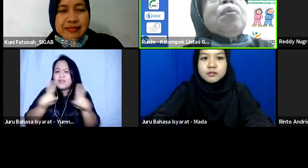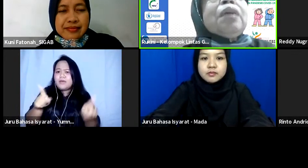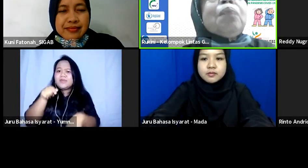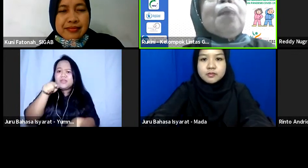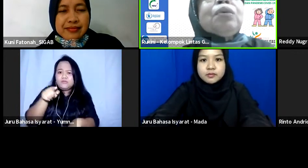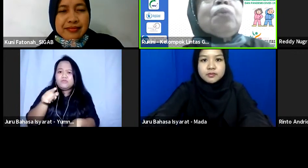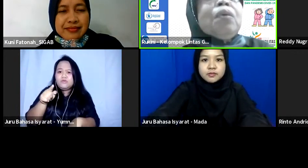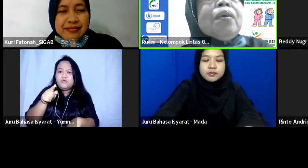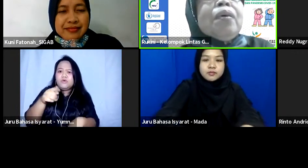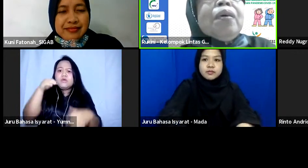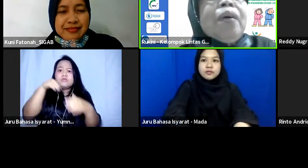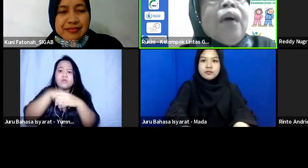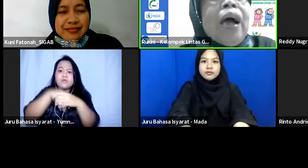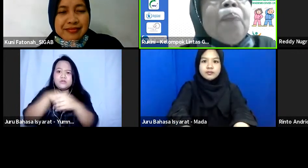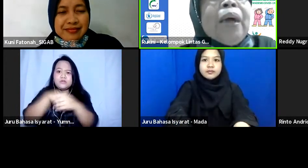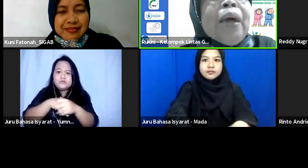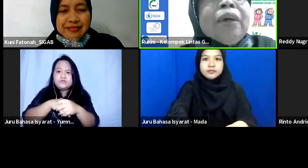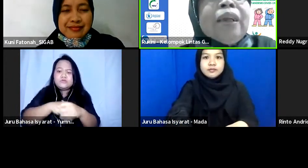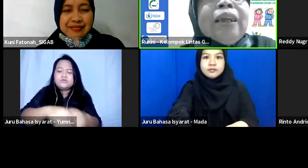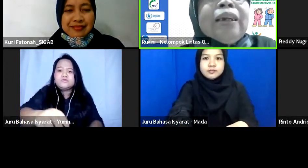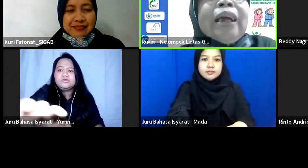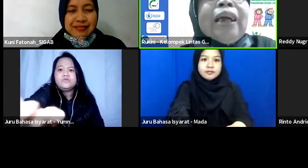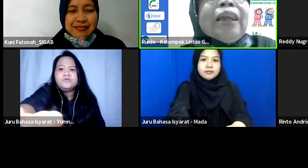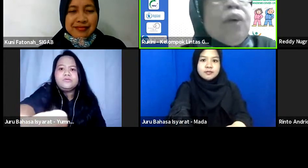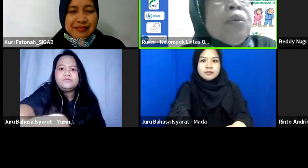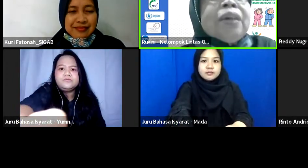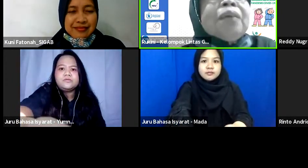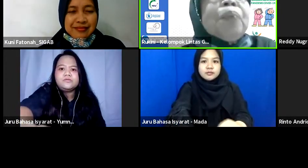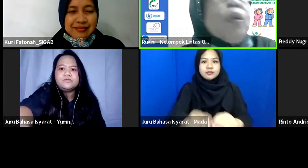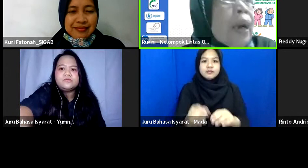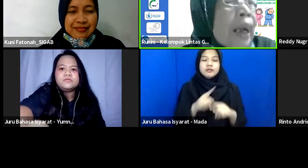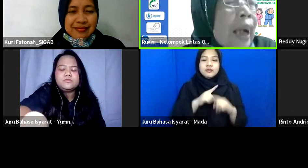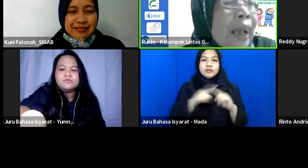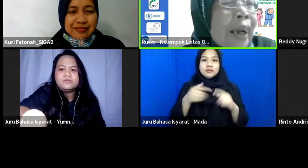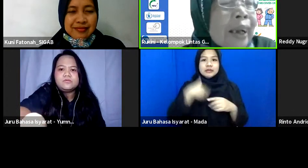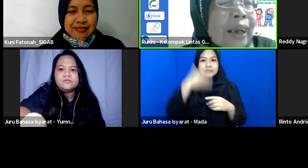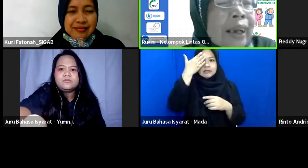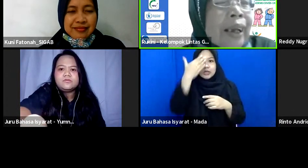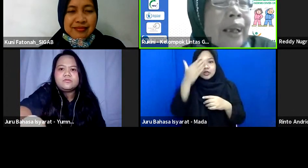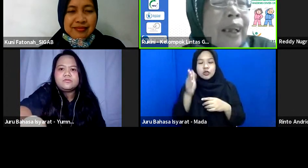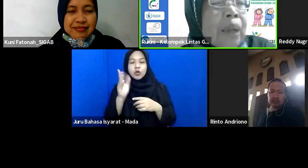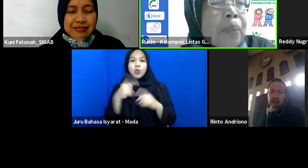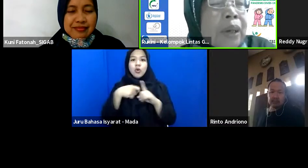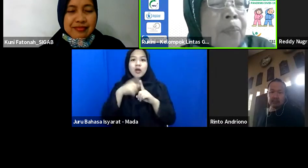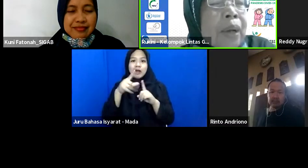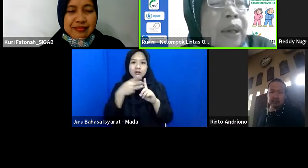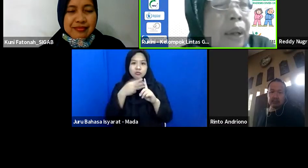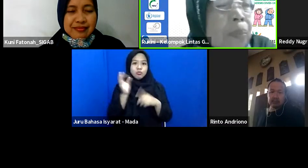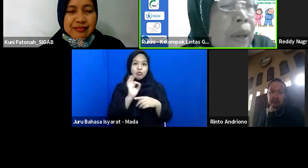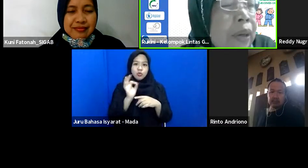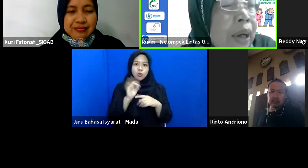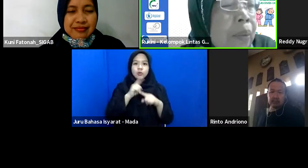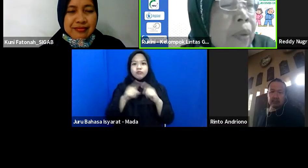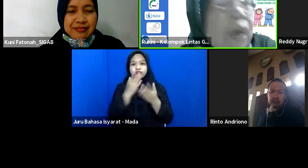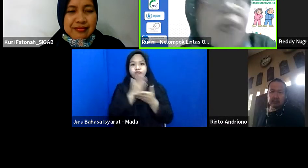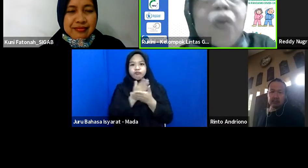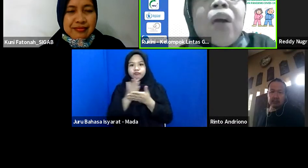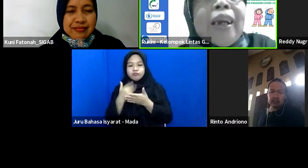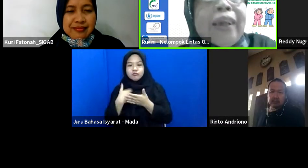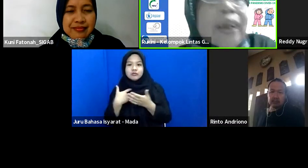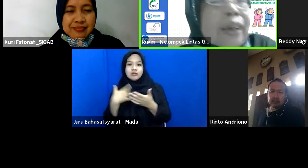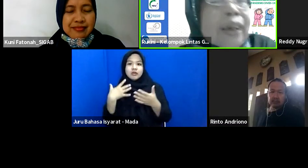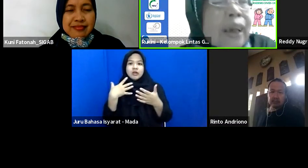termasuk apa itu kita tidak tahu sebelum ada KLG tapi selama kita masuk dalam